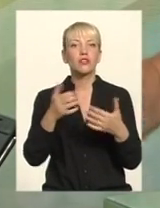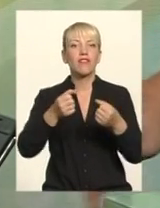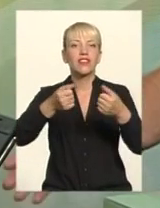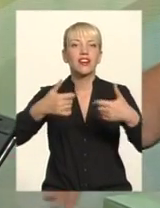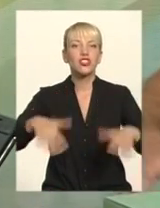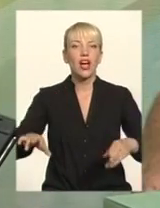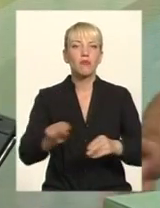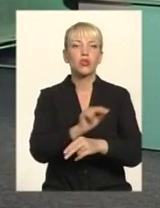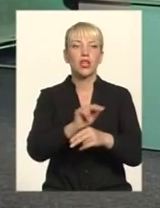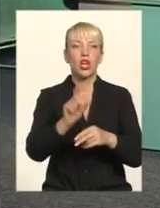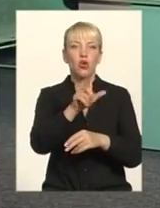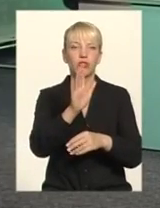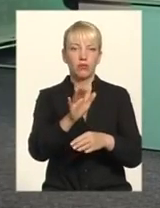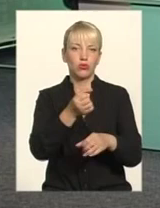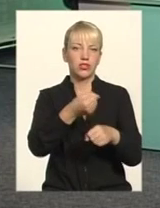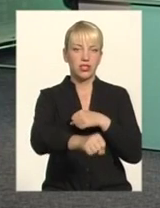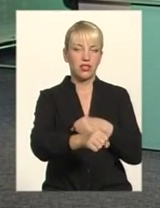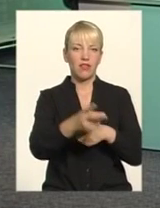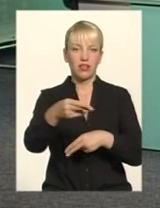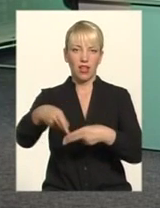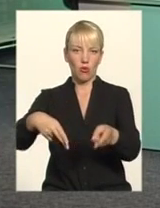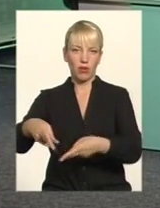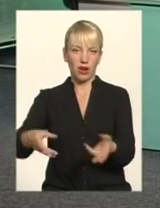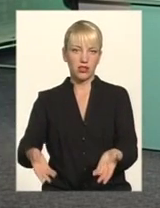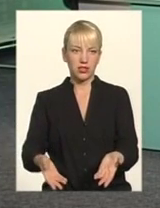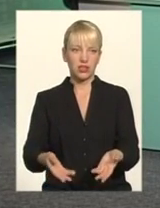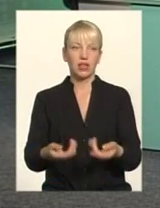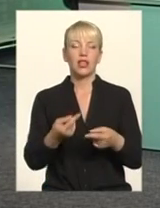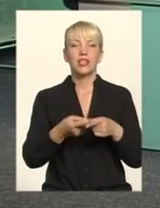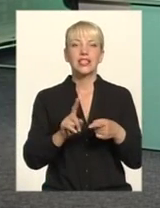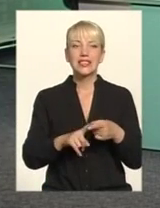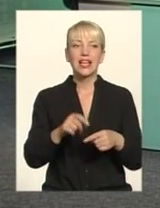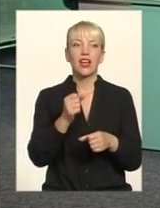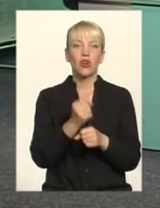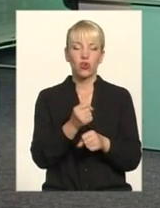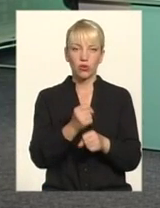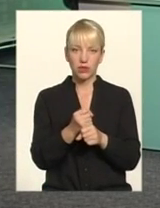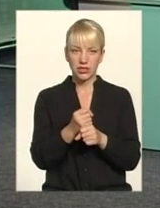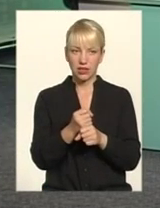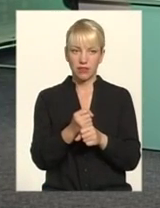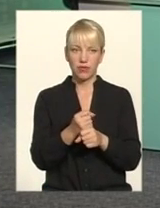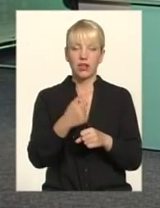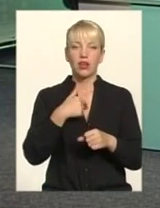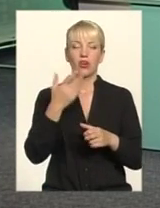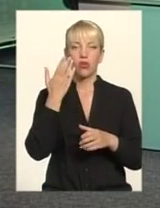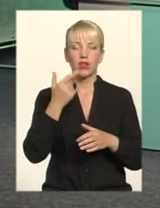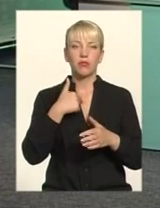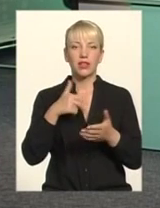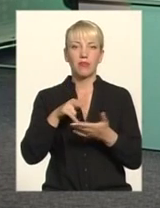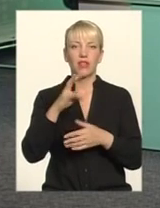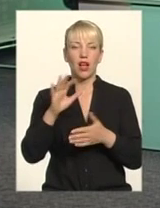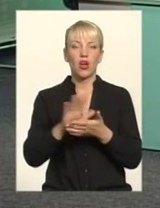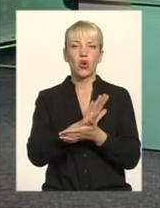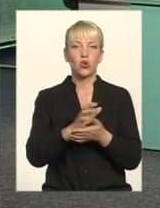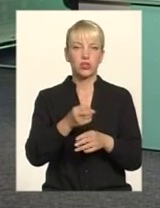підводити до операцій Різати до скальпеля Тому і це робиться Коли ми говоримо з вами знову таки Виходимо на люстрацію Ви знаєте,